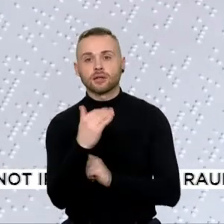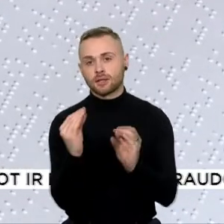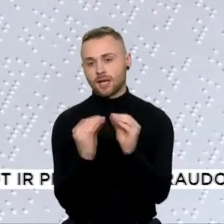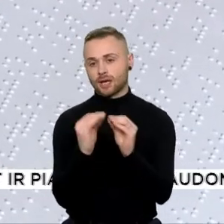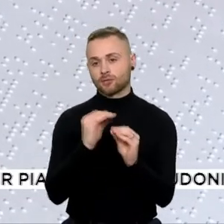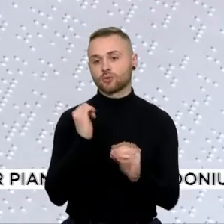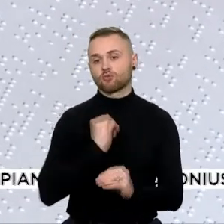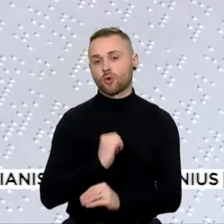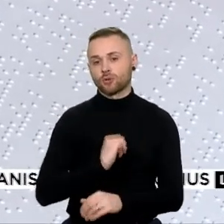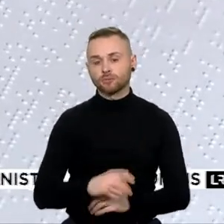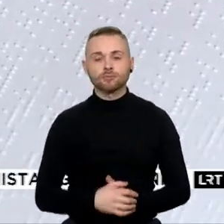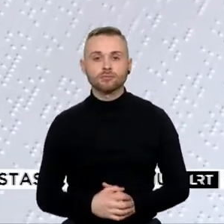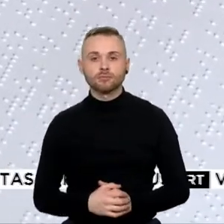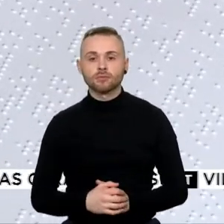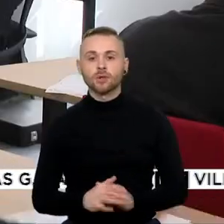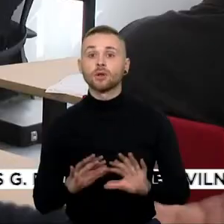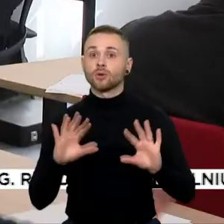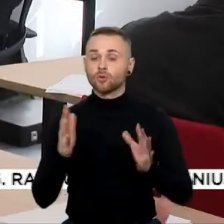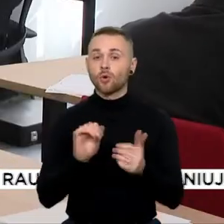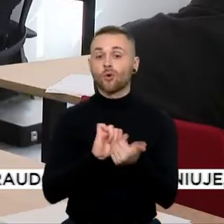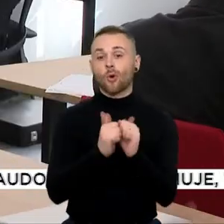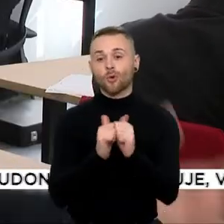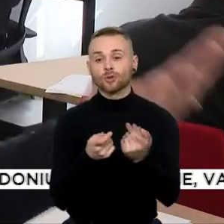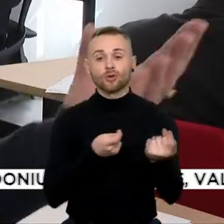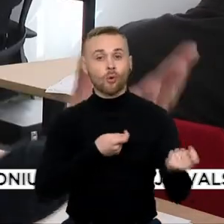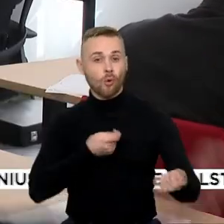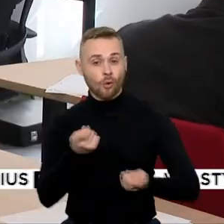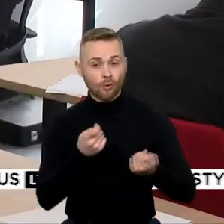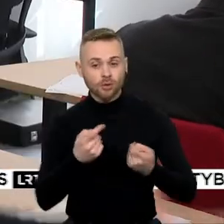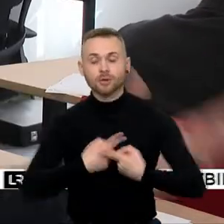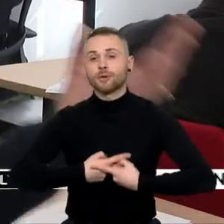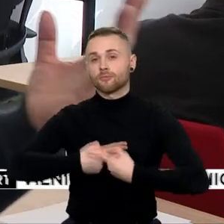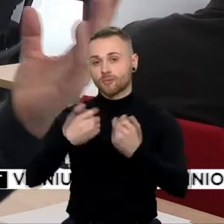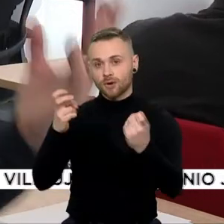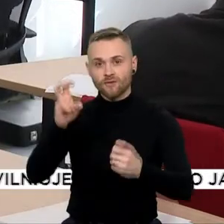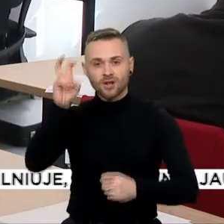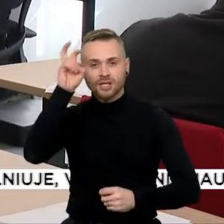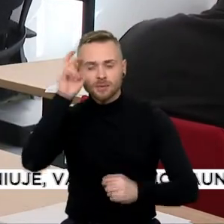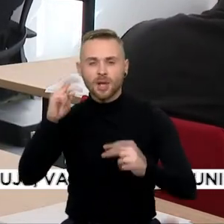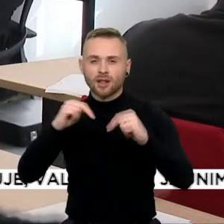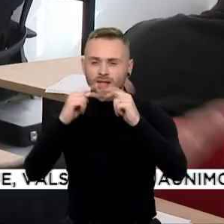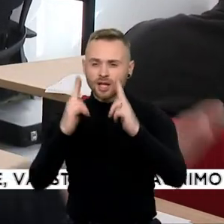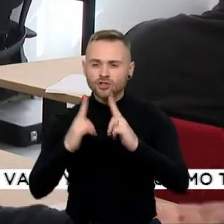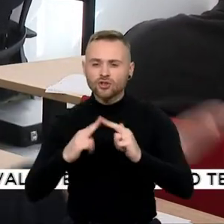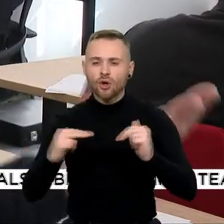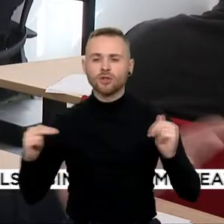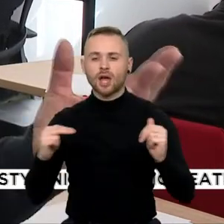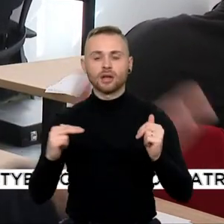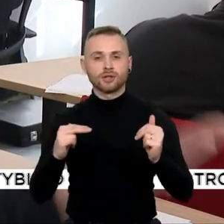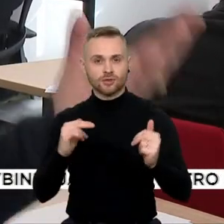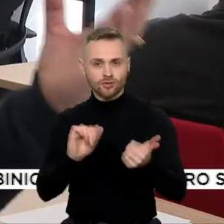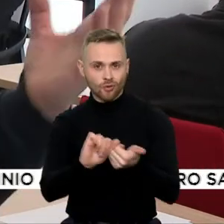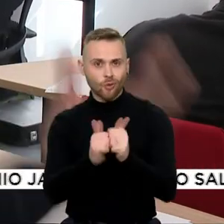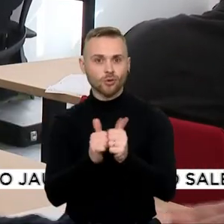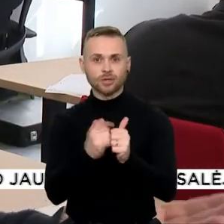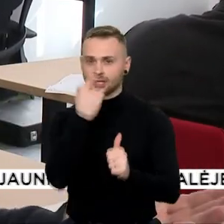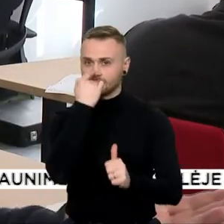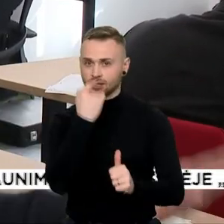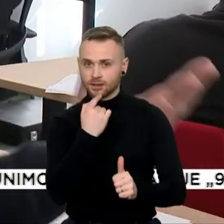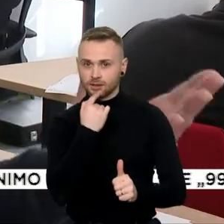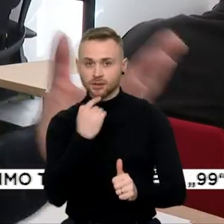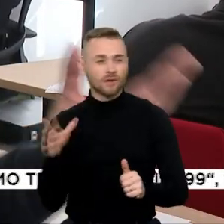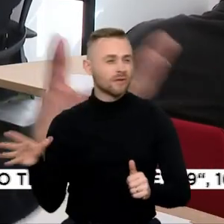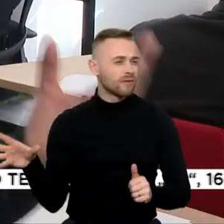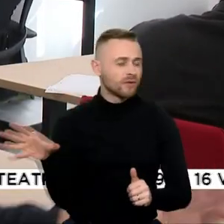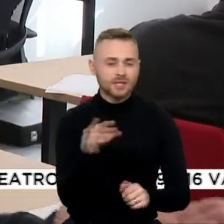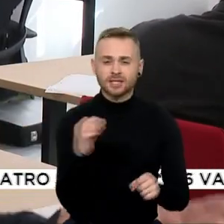Jeigu organizuojamas konkursas ir skelbiamas nacionalinis diktantas, tai jį turi rašyti visi.